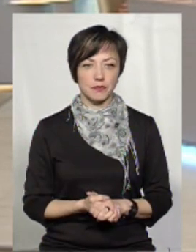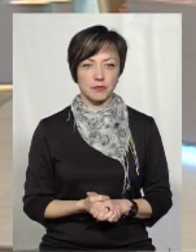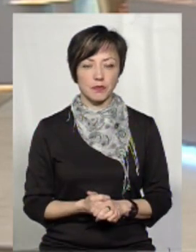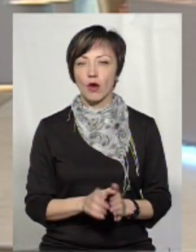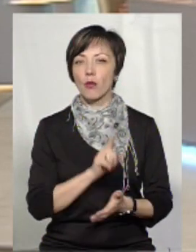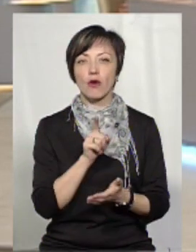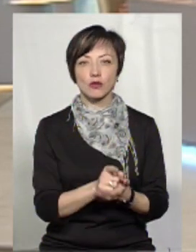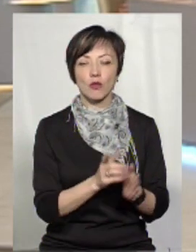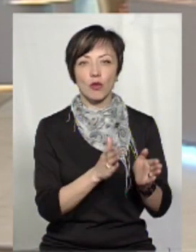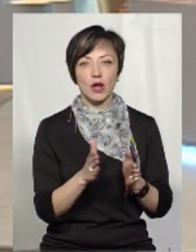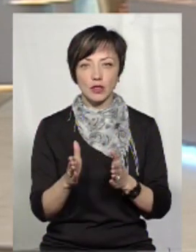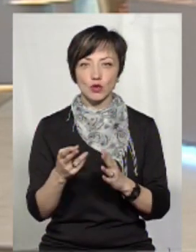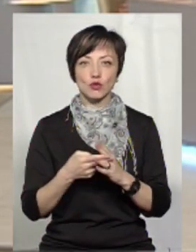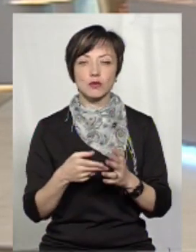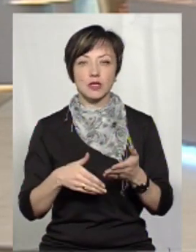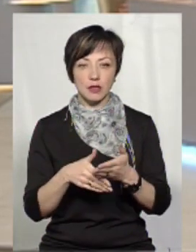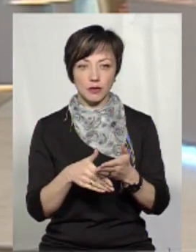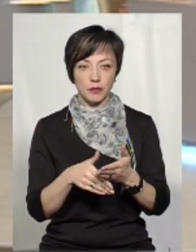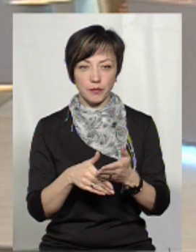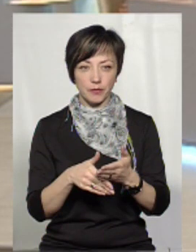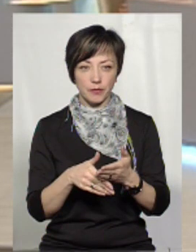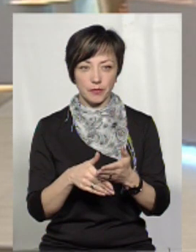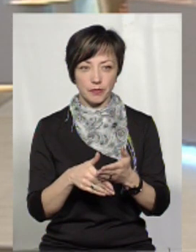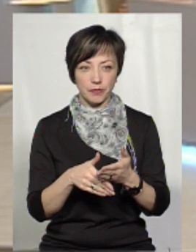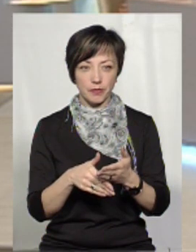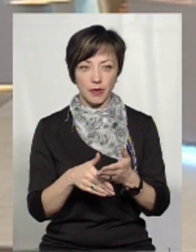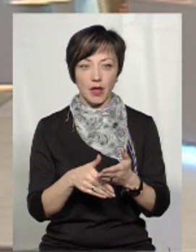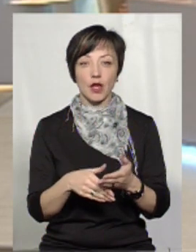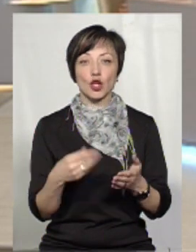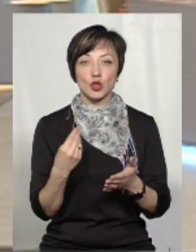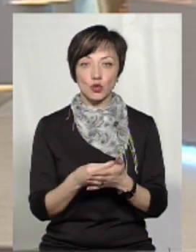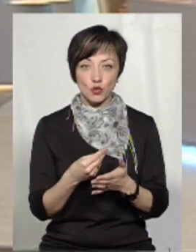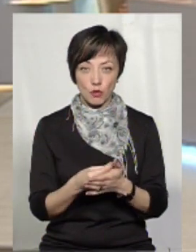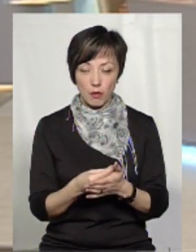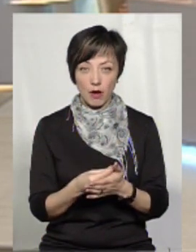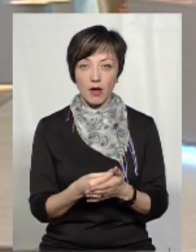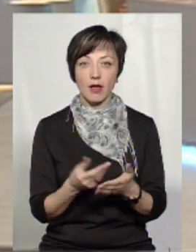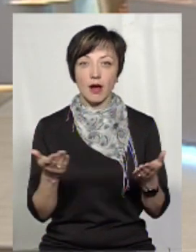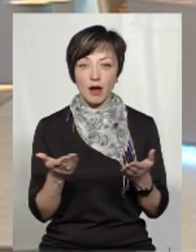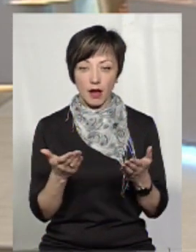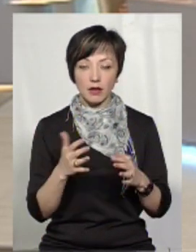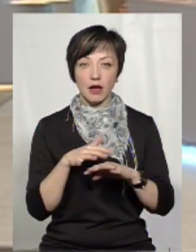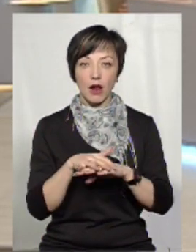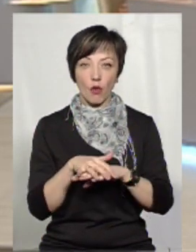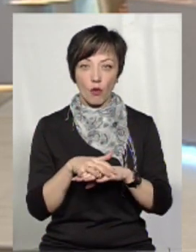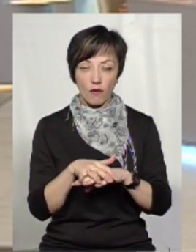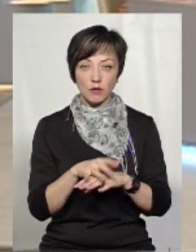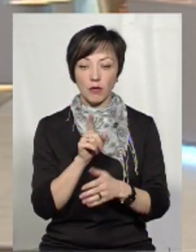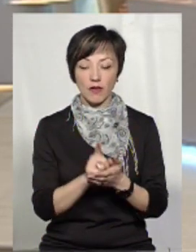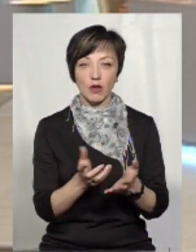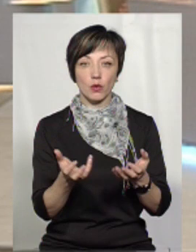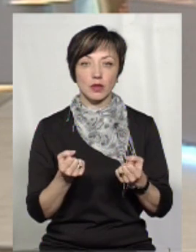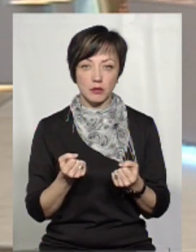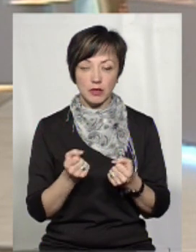В обов'язковому порядку субсидію. Ну, звичайно, їм сума, та сума, яка їм нарахована, вона повинна